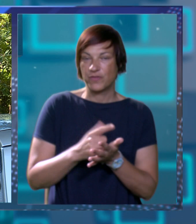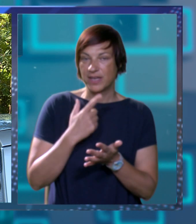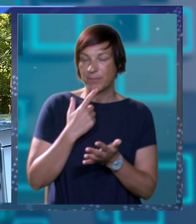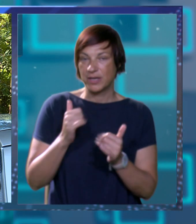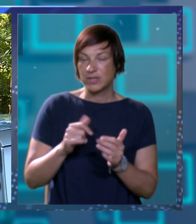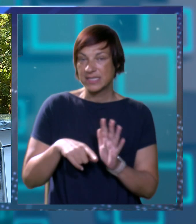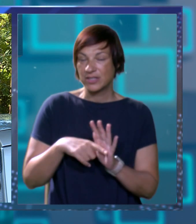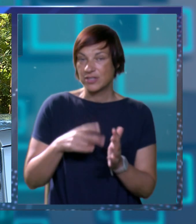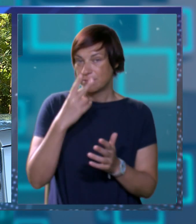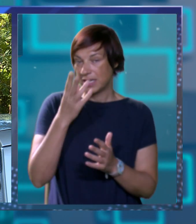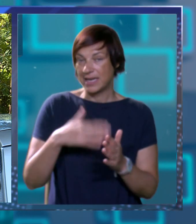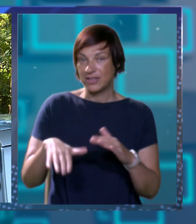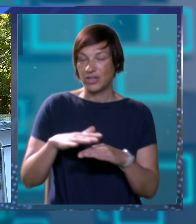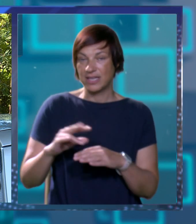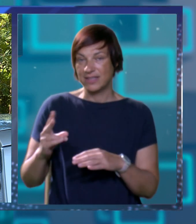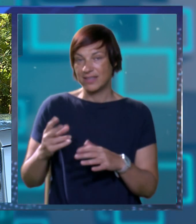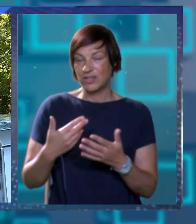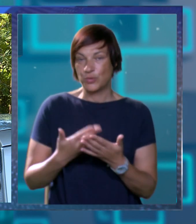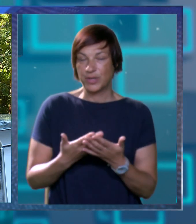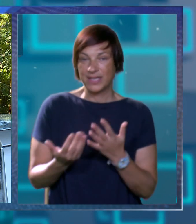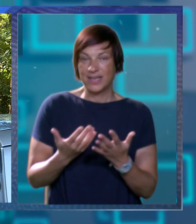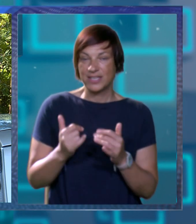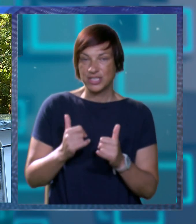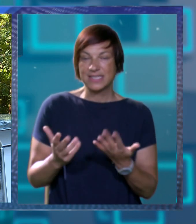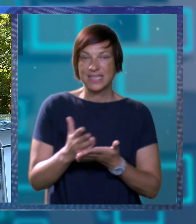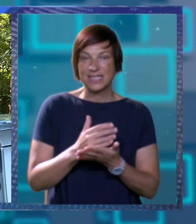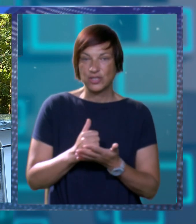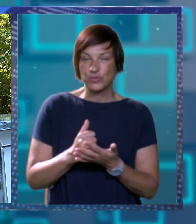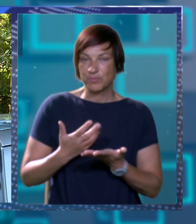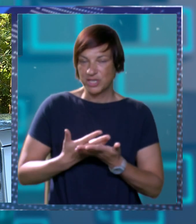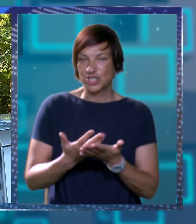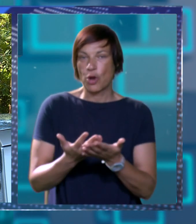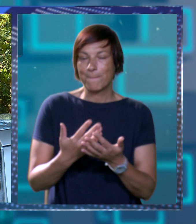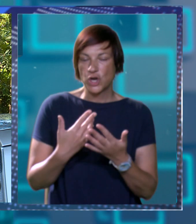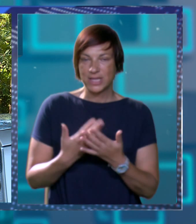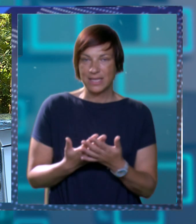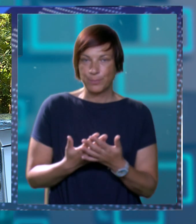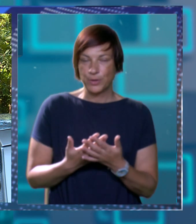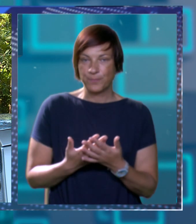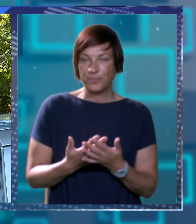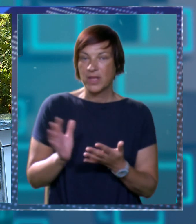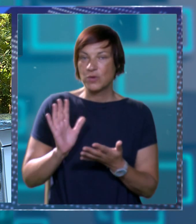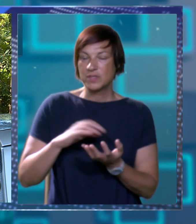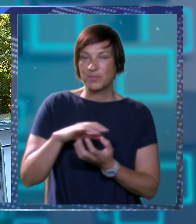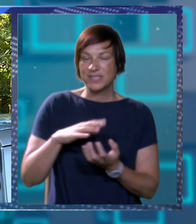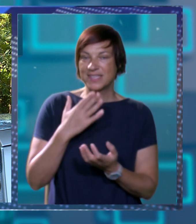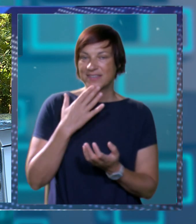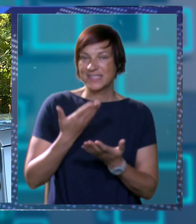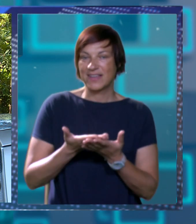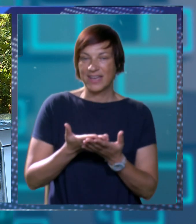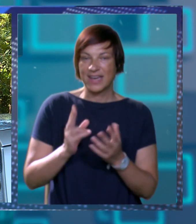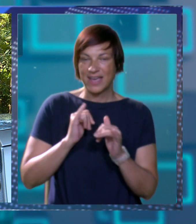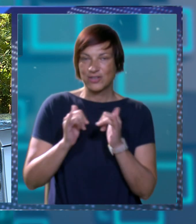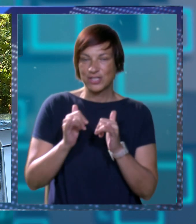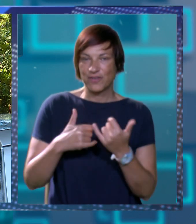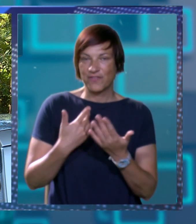koje im sad oduzme gledaju na doktar na neki drugi način tako da evo za sad uspješno brodimo i tu uz pozdrave obitelji zahvaljujemo